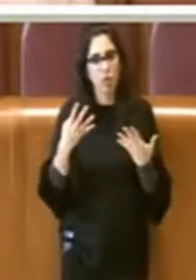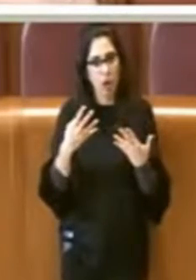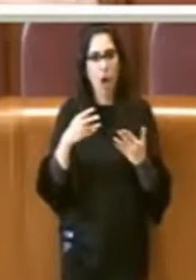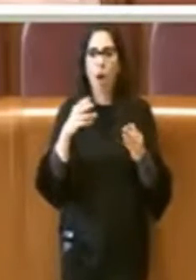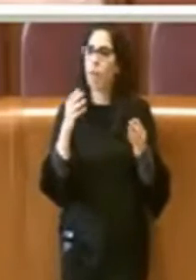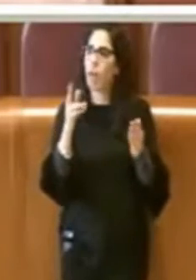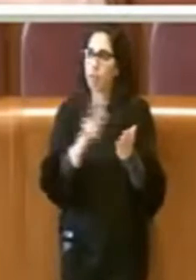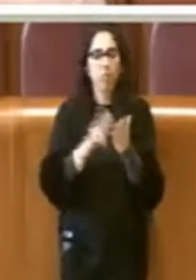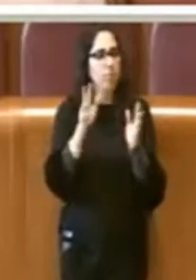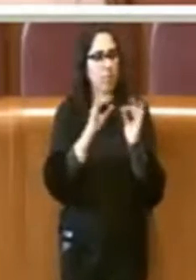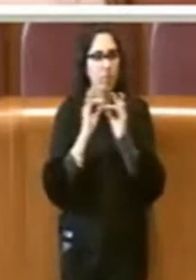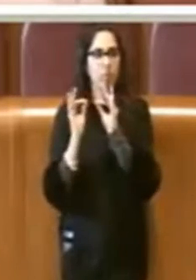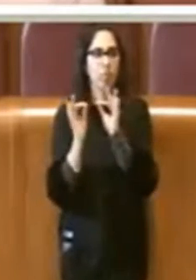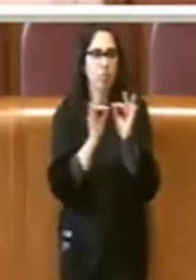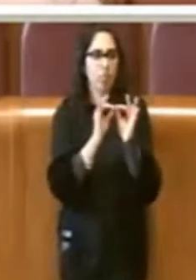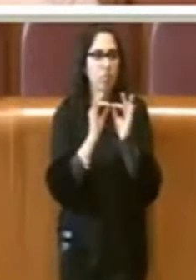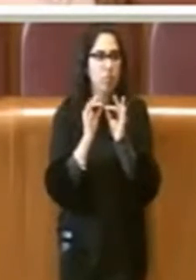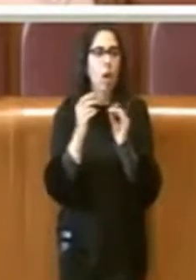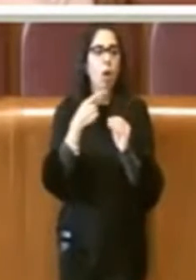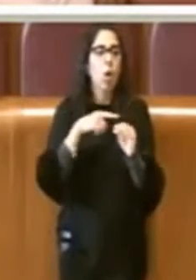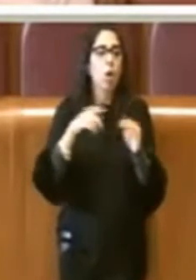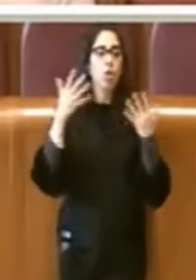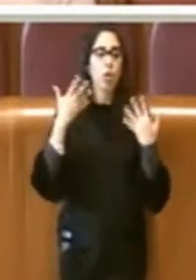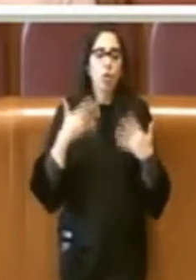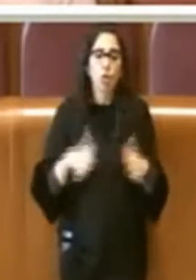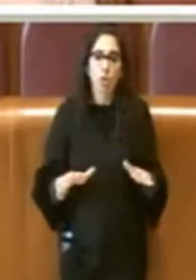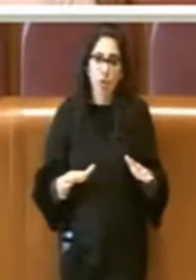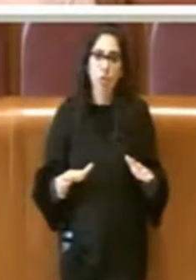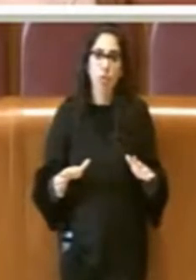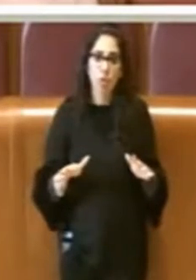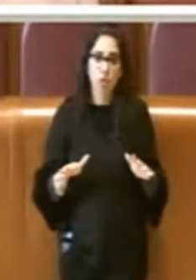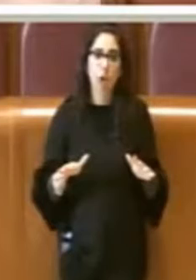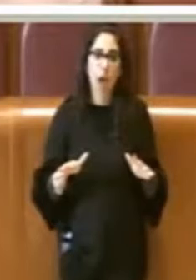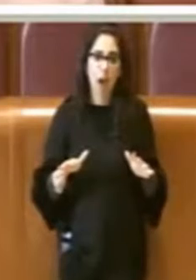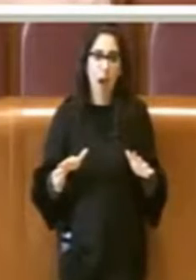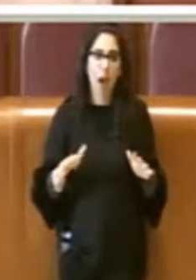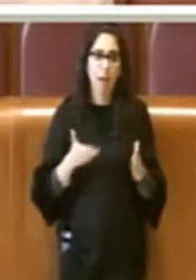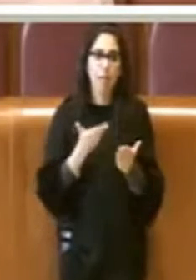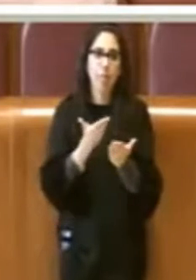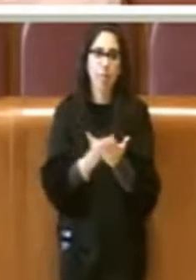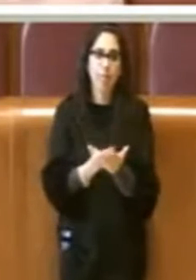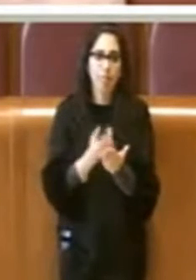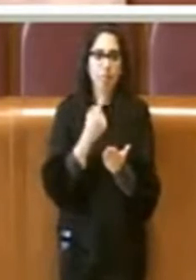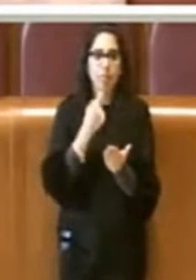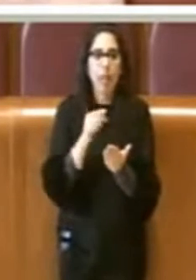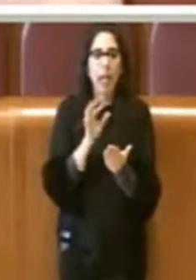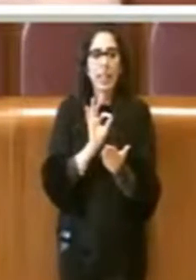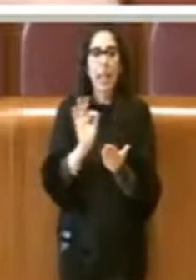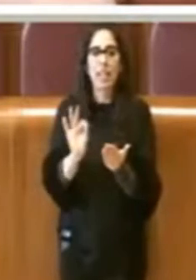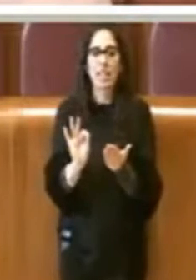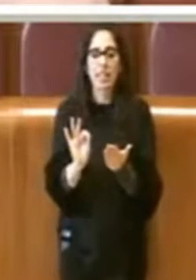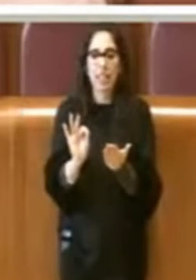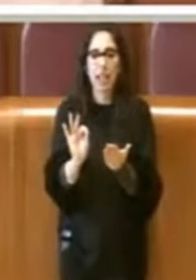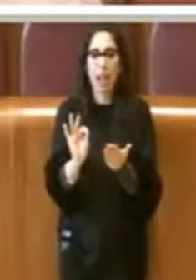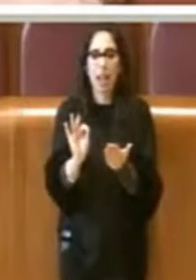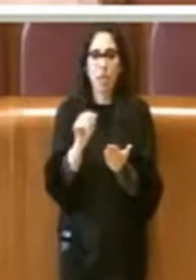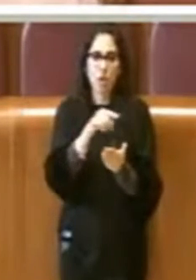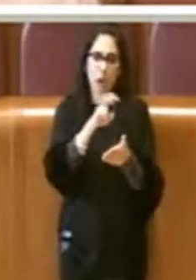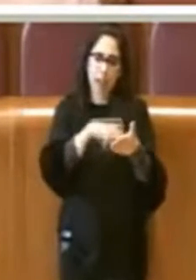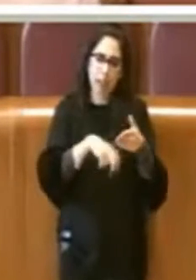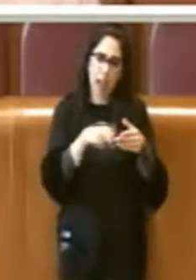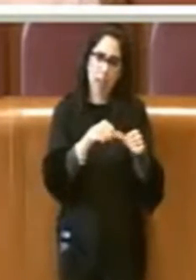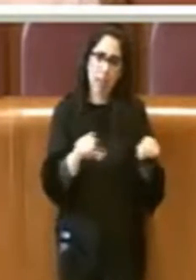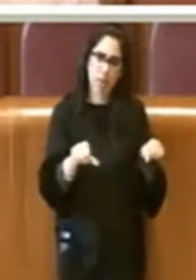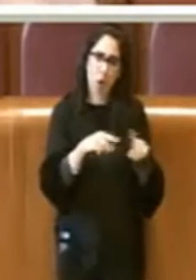'unanimità, dove abbiamo già dato quindi un indirizzo di destinazione di una parte del contributo di